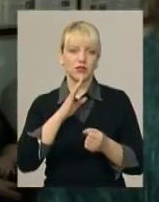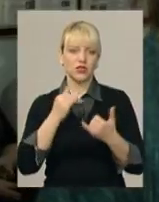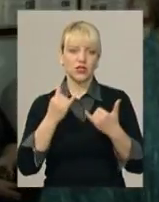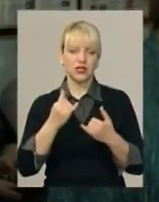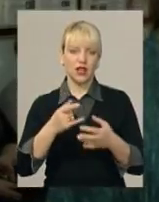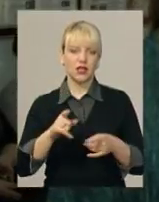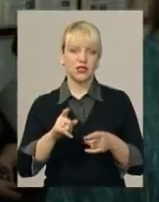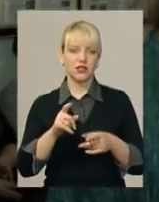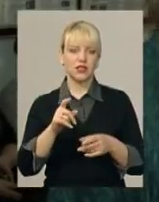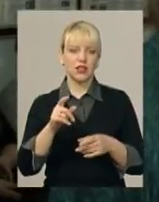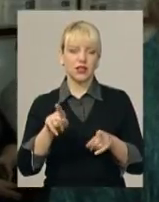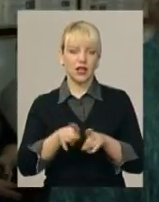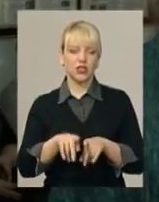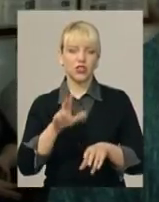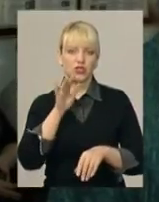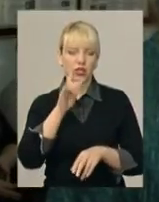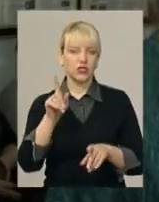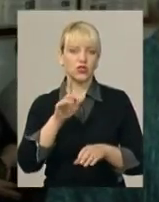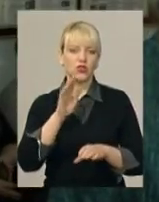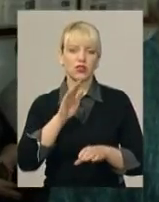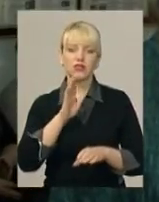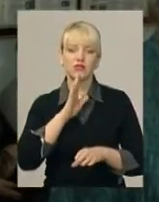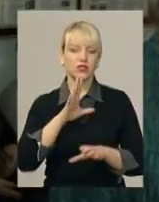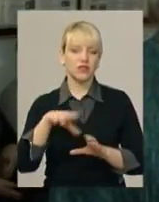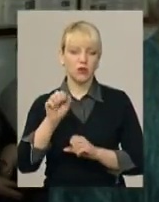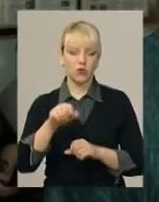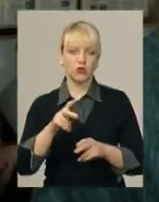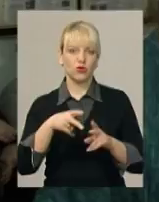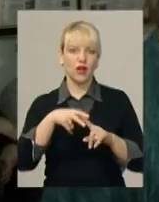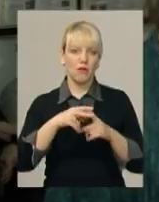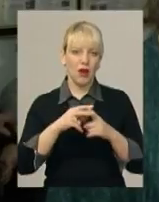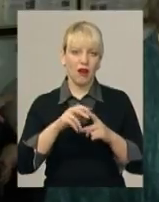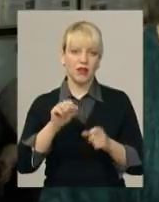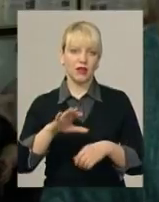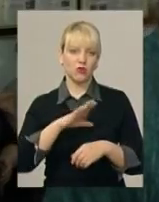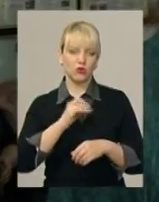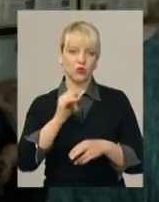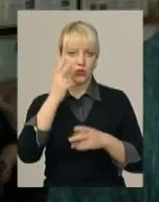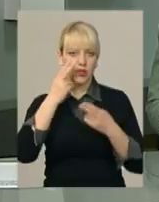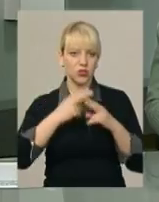зараз такий час, що дівчата все, навіть дівчата механіки, дівчата інженери.